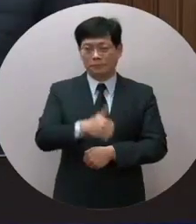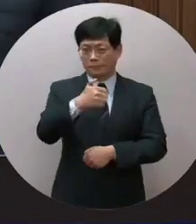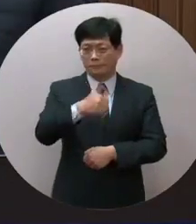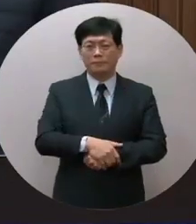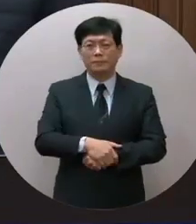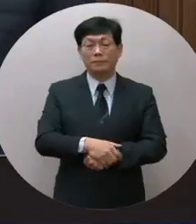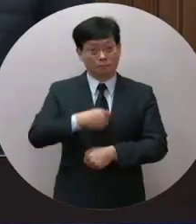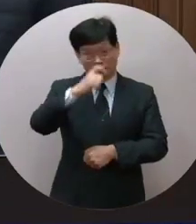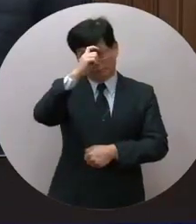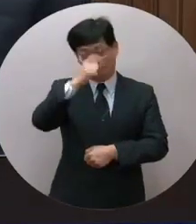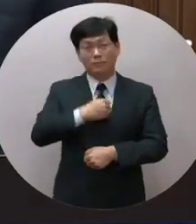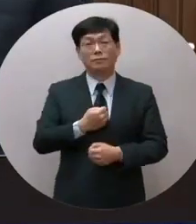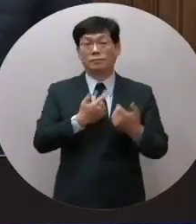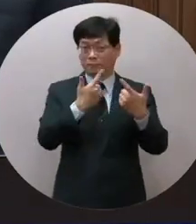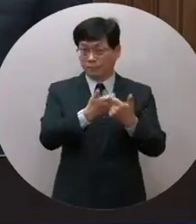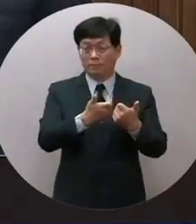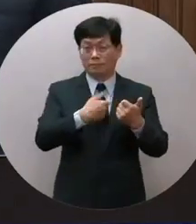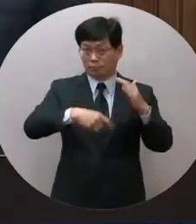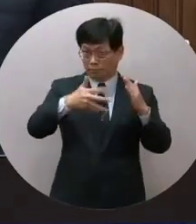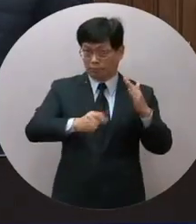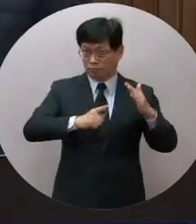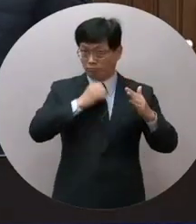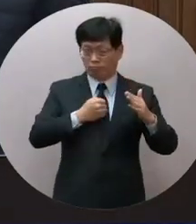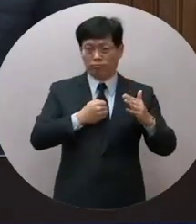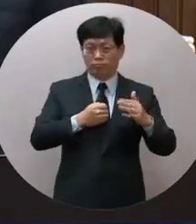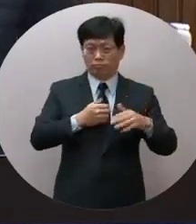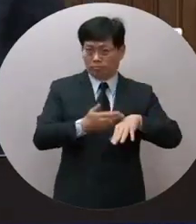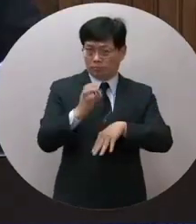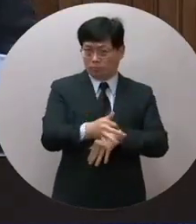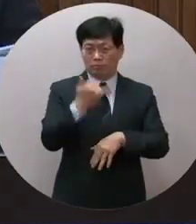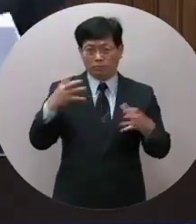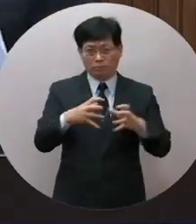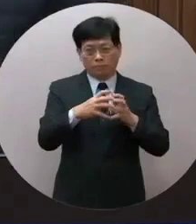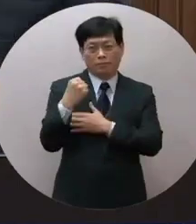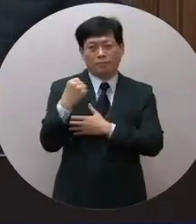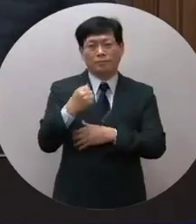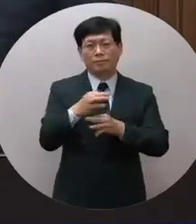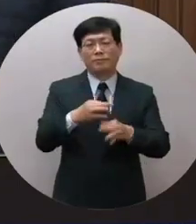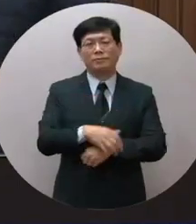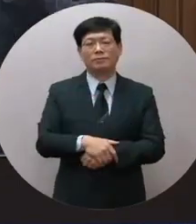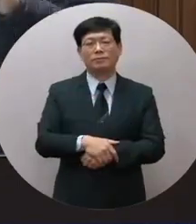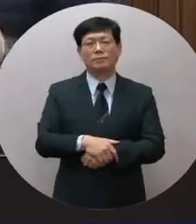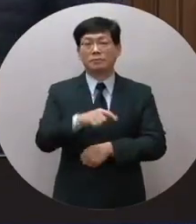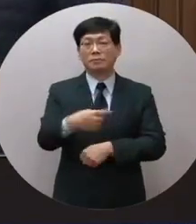過好 謝謝我希望配合院長進行力一起來拼經濟對平經濟不分籃力好